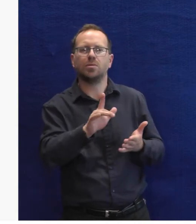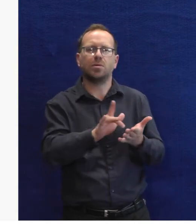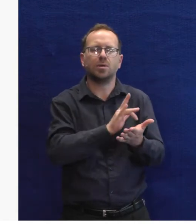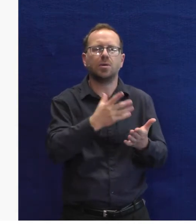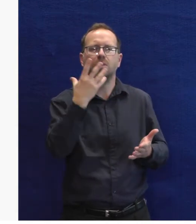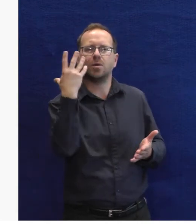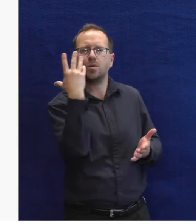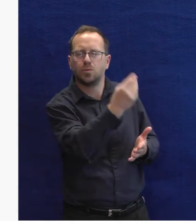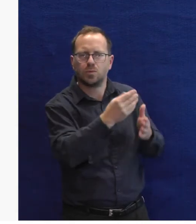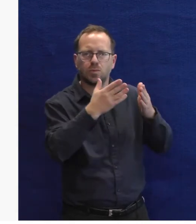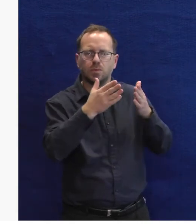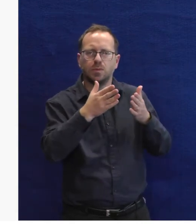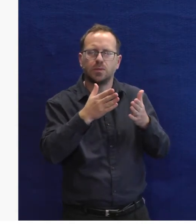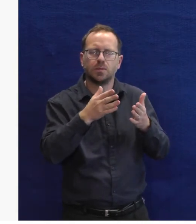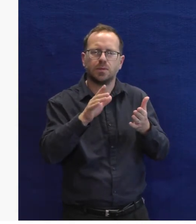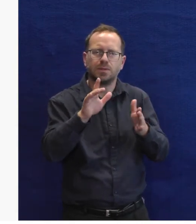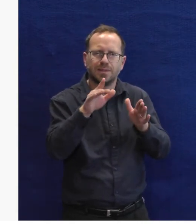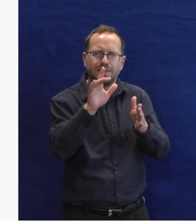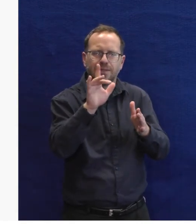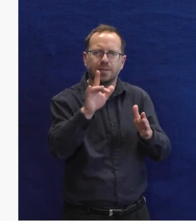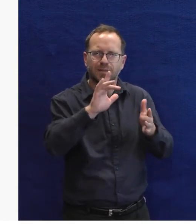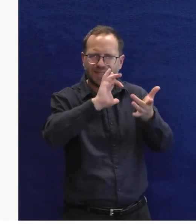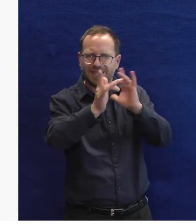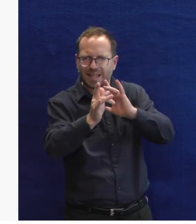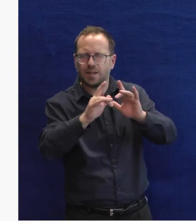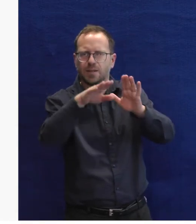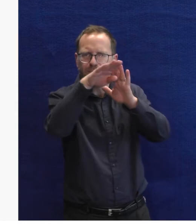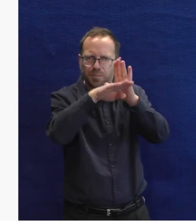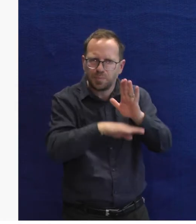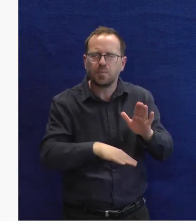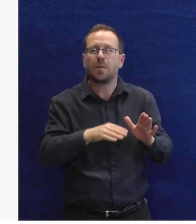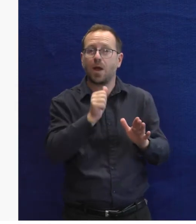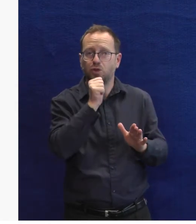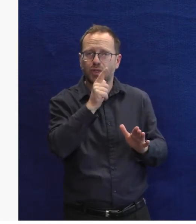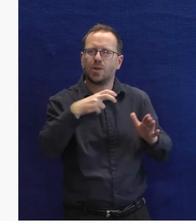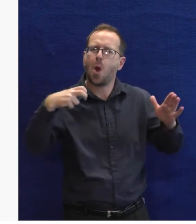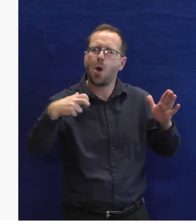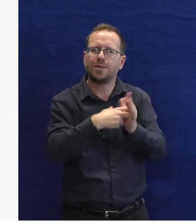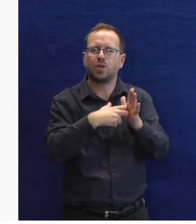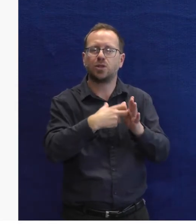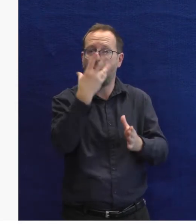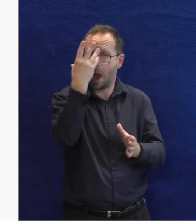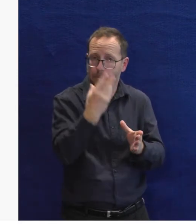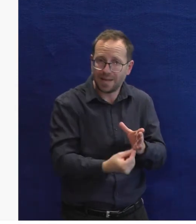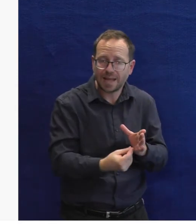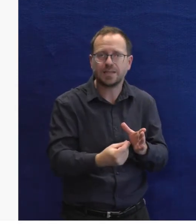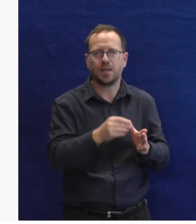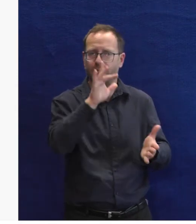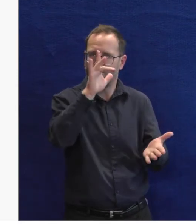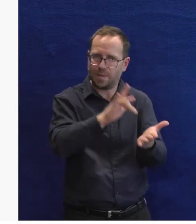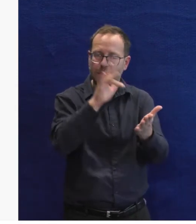stejně jdou. To znamená, musí říct hey Siri, pak se nějak dostat na homescreen. Pak pokud mají číselně označené aplikace, tak